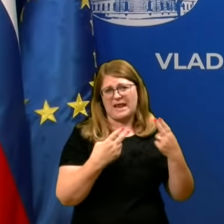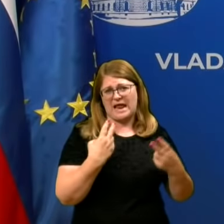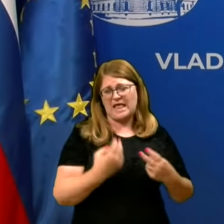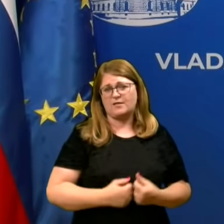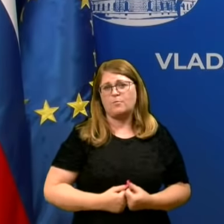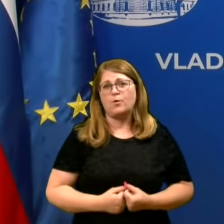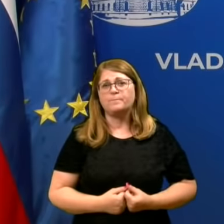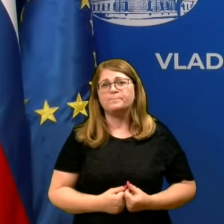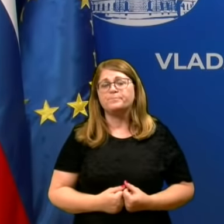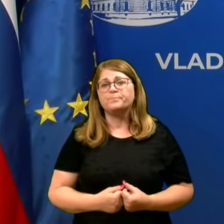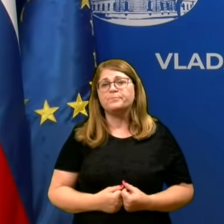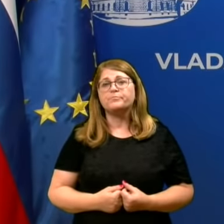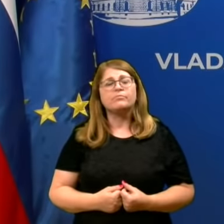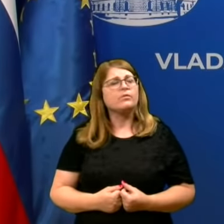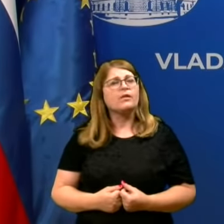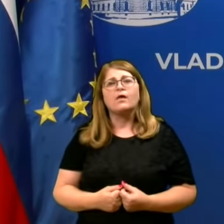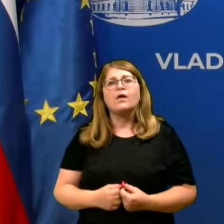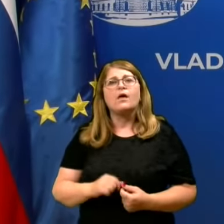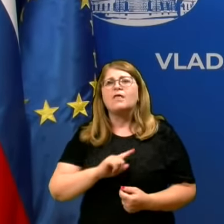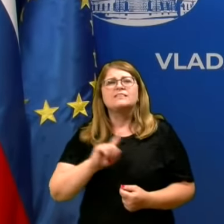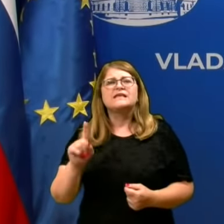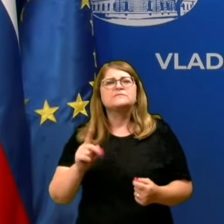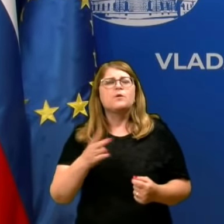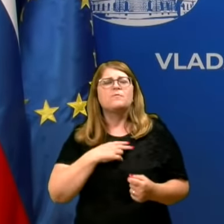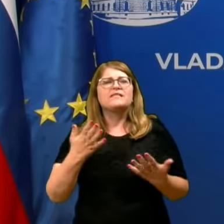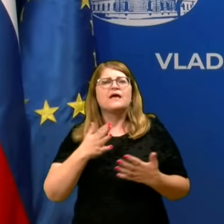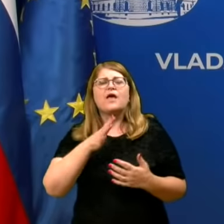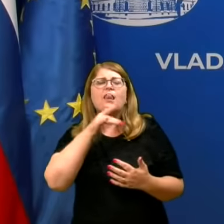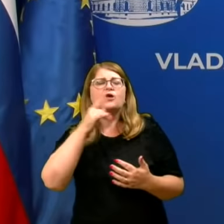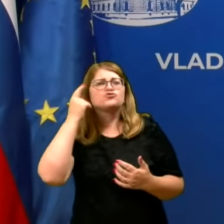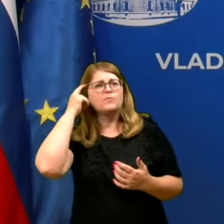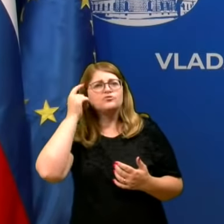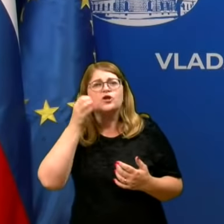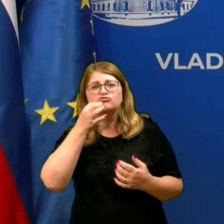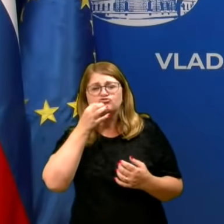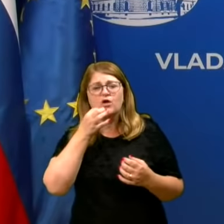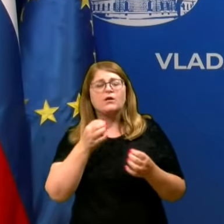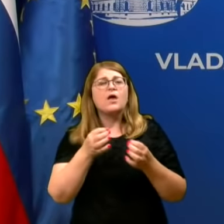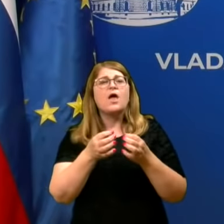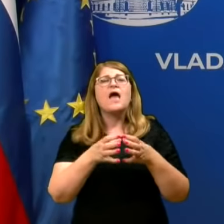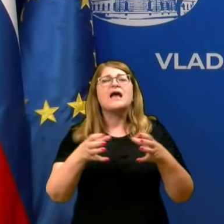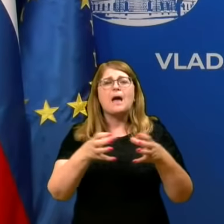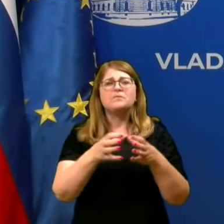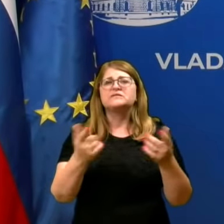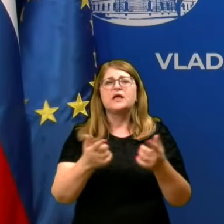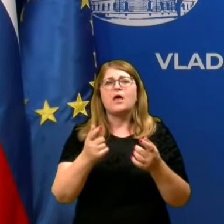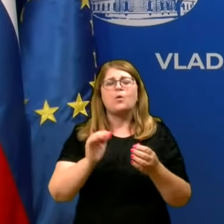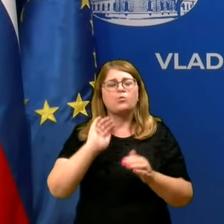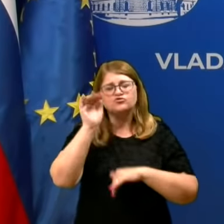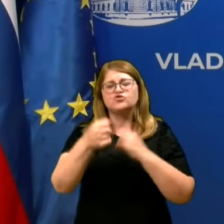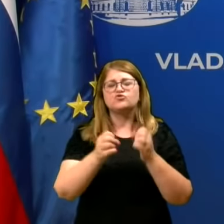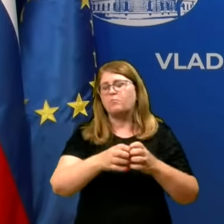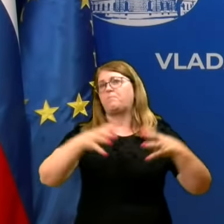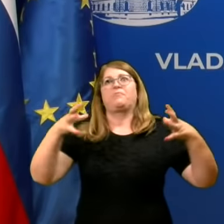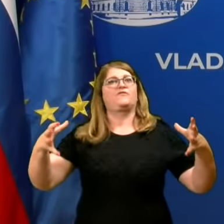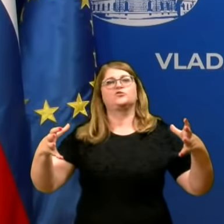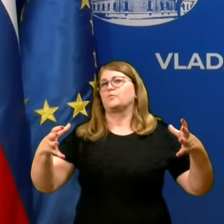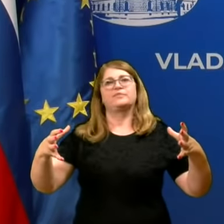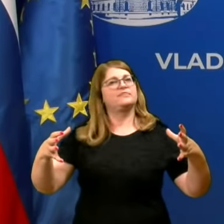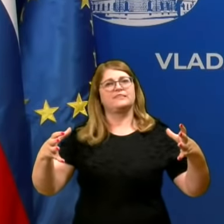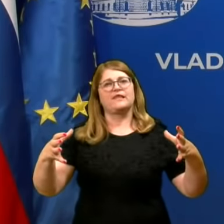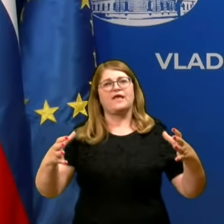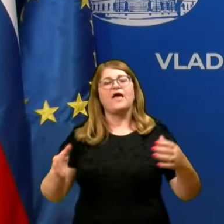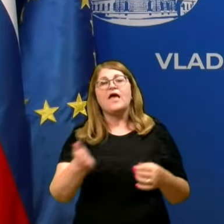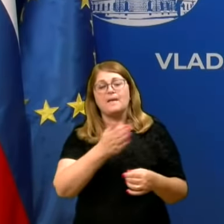To je smizelno. Potem pa ne smemo imeti nekaj lažnega mišljenja, da pravzaprav kapacitetne se dajo povečati kratkole čez noč. Mi lahko dobimo,